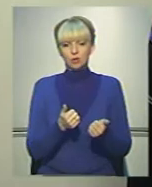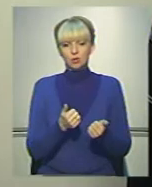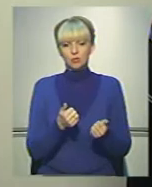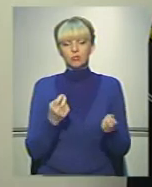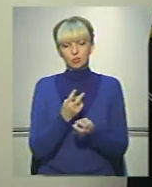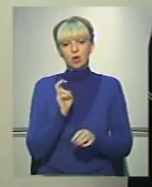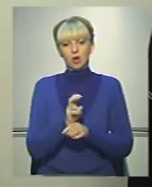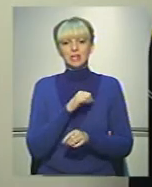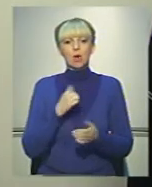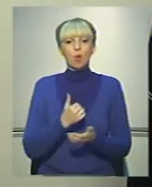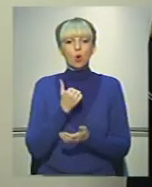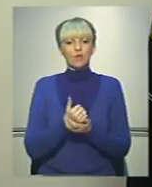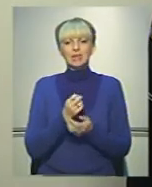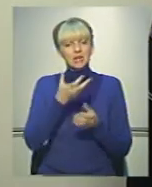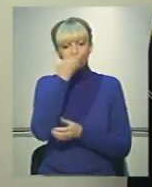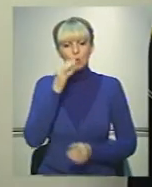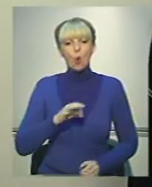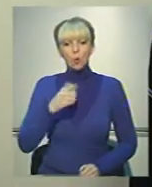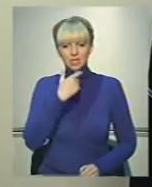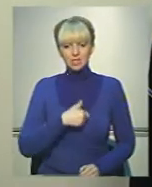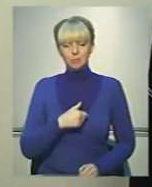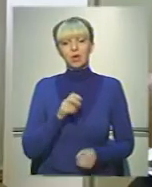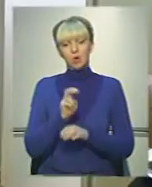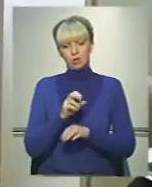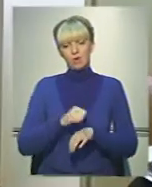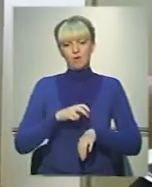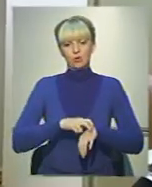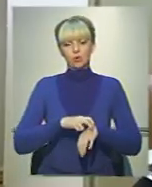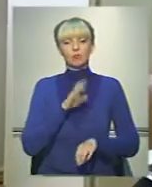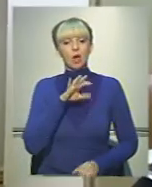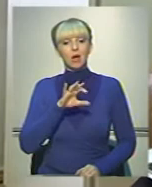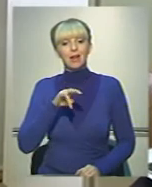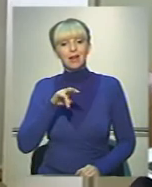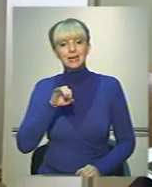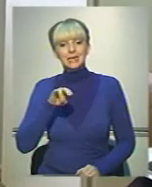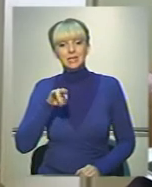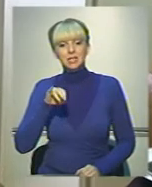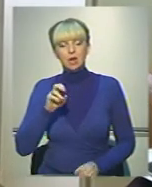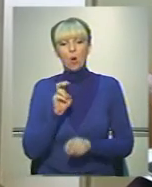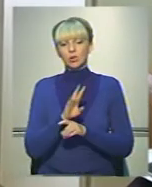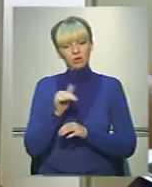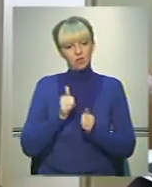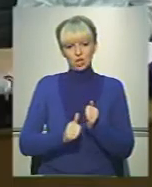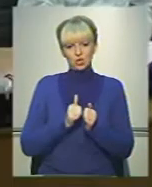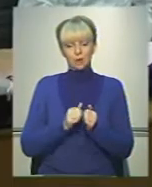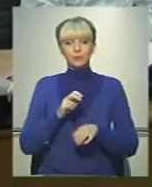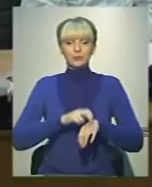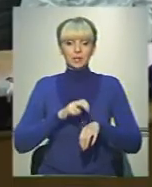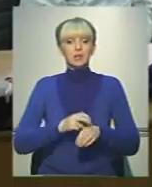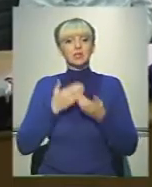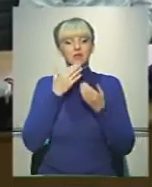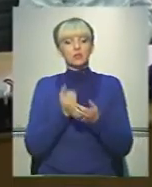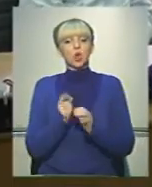Тобто треба ходити. Саме главное – не забувати о себе і ходити в врачу. А пані Лідія на профогляди ходила нечасто. До лікарів